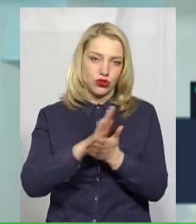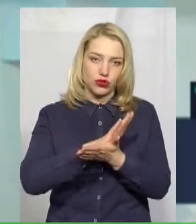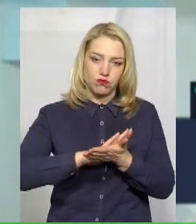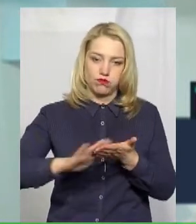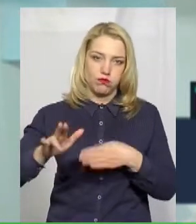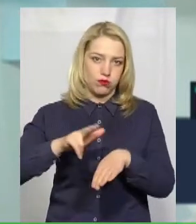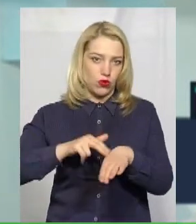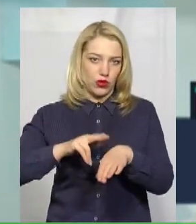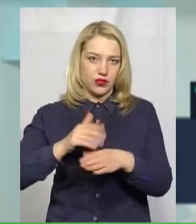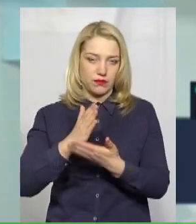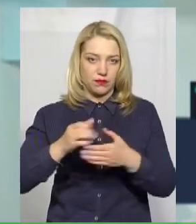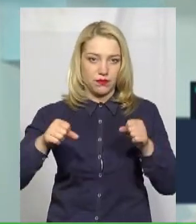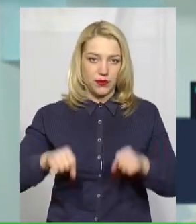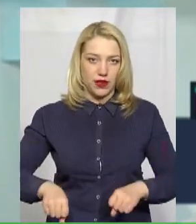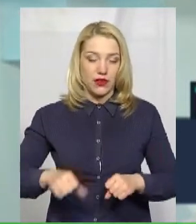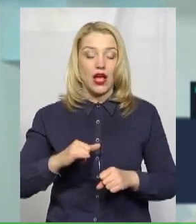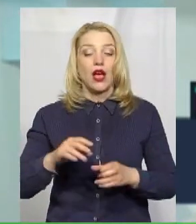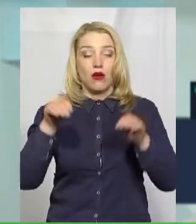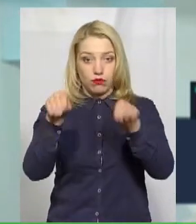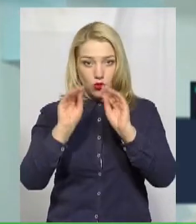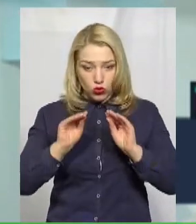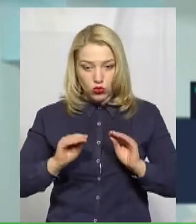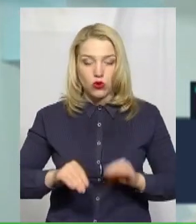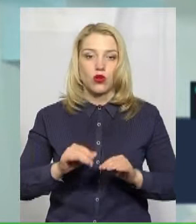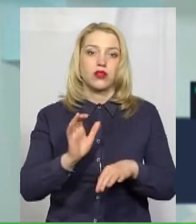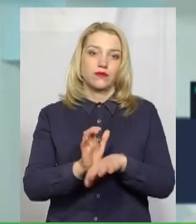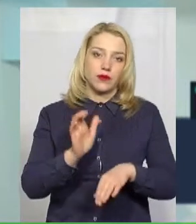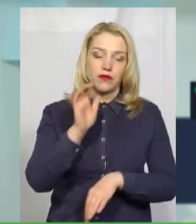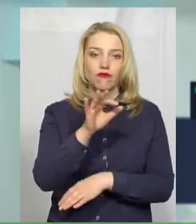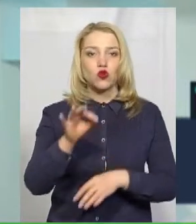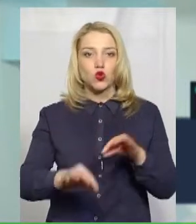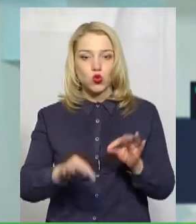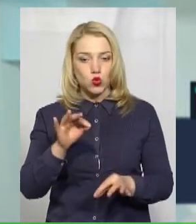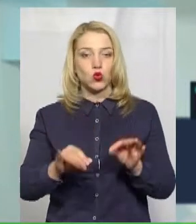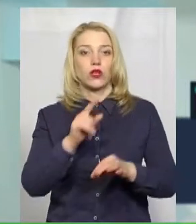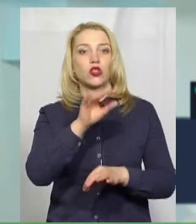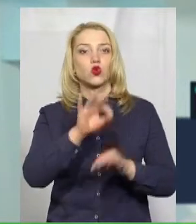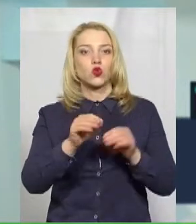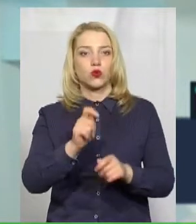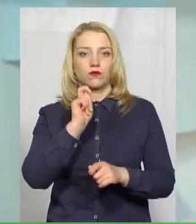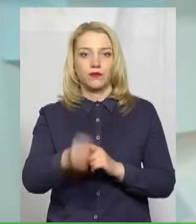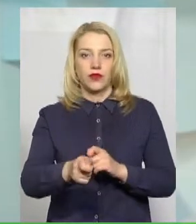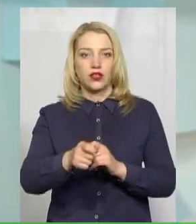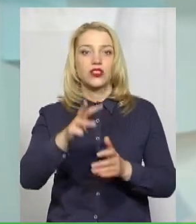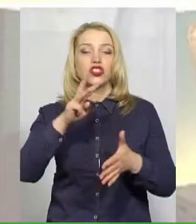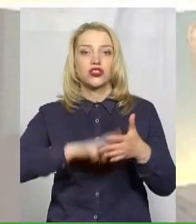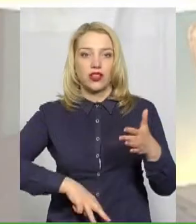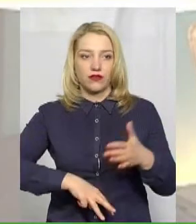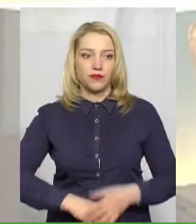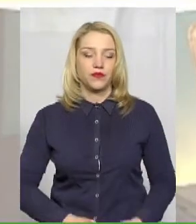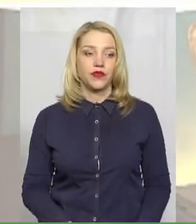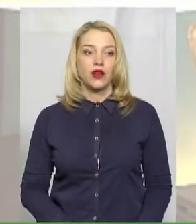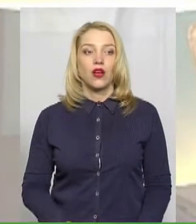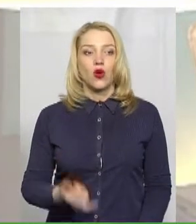поліцейські складають протокол, а протокол вже після того направляється до суду і суд обирає розмір штрафу для громадян. У нас багато